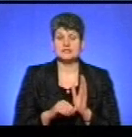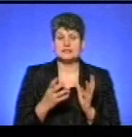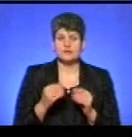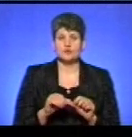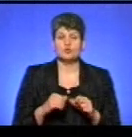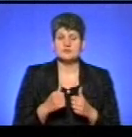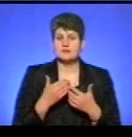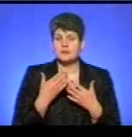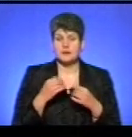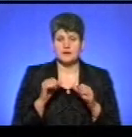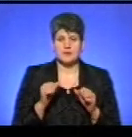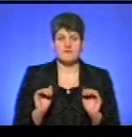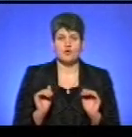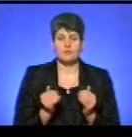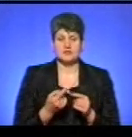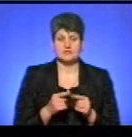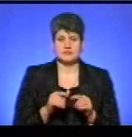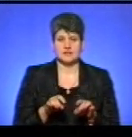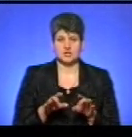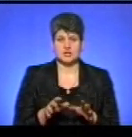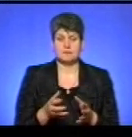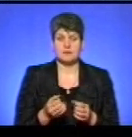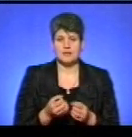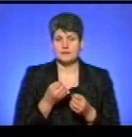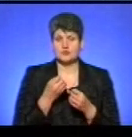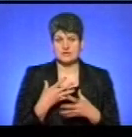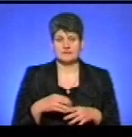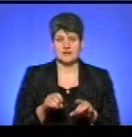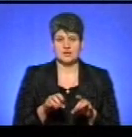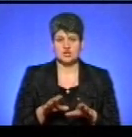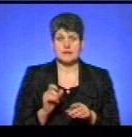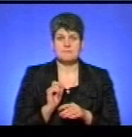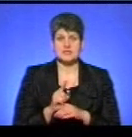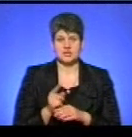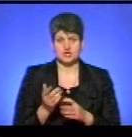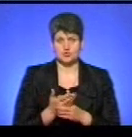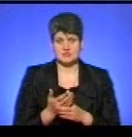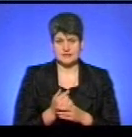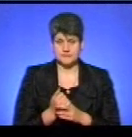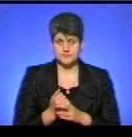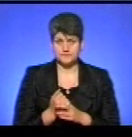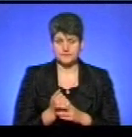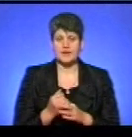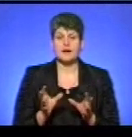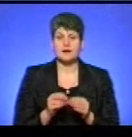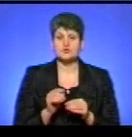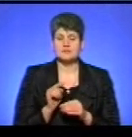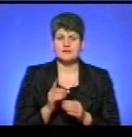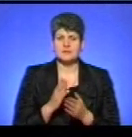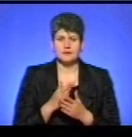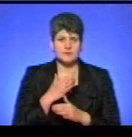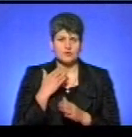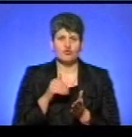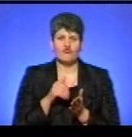права обмежені в своїх рішеннях щодо приймати позитивного рішення для призначення субсидій. Разом з тим є ряд відмов